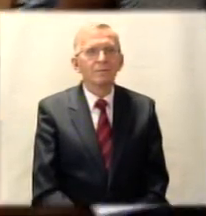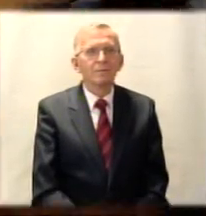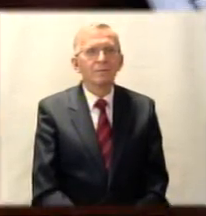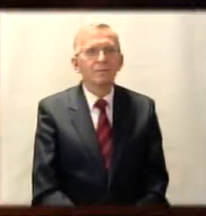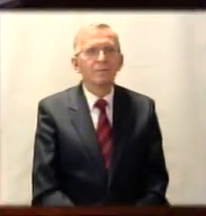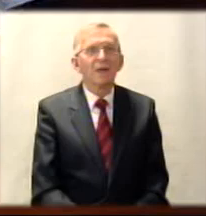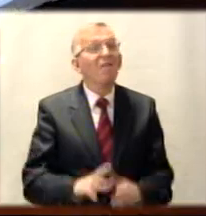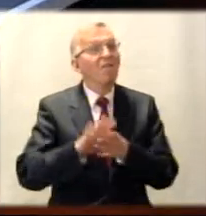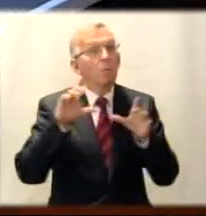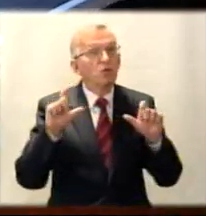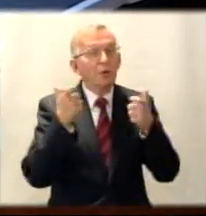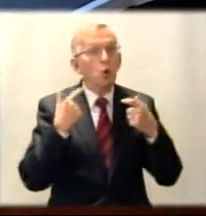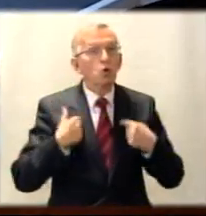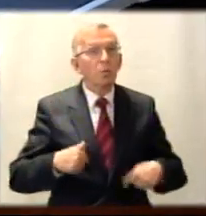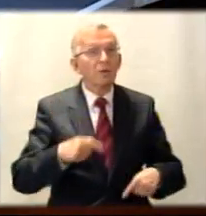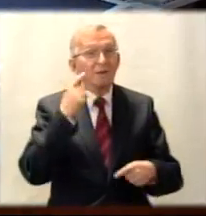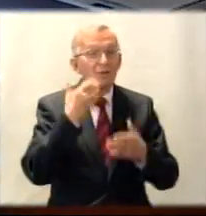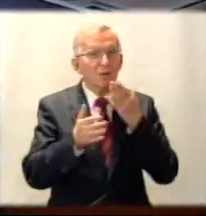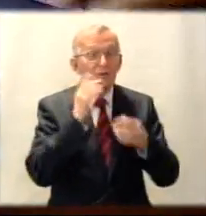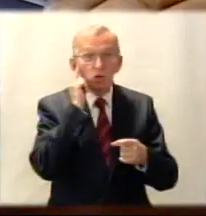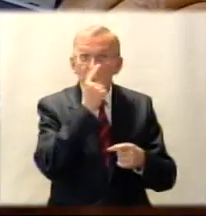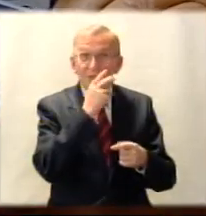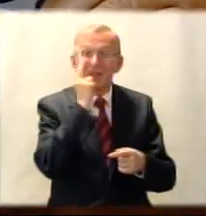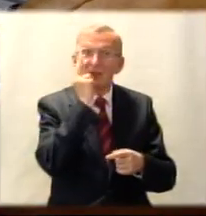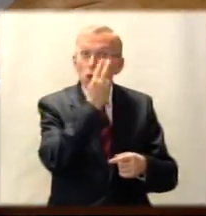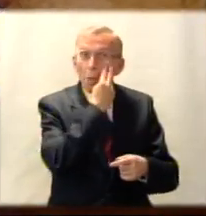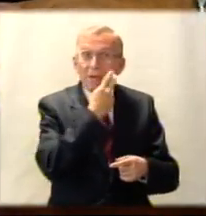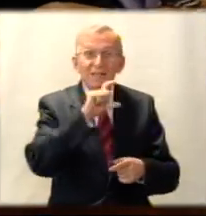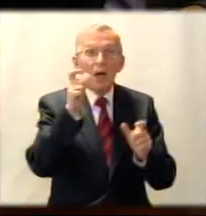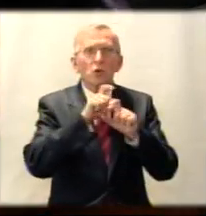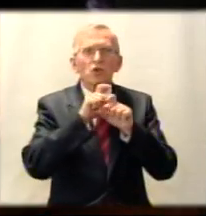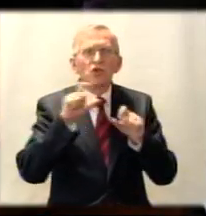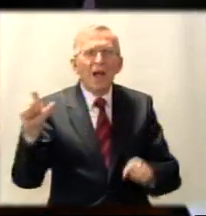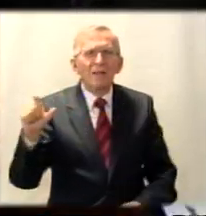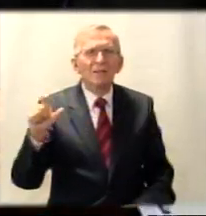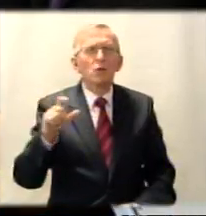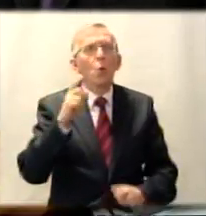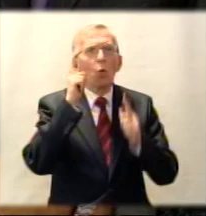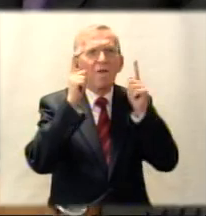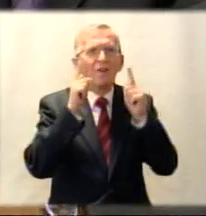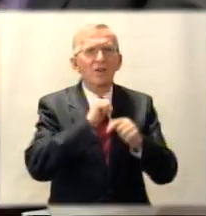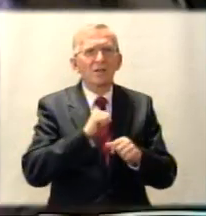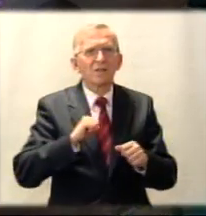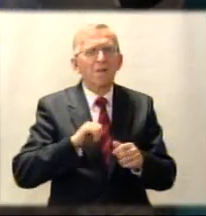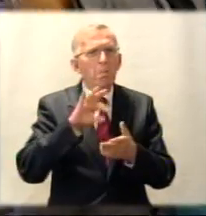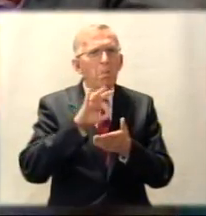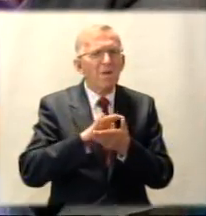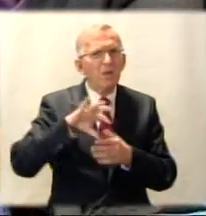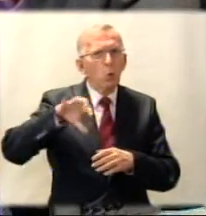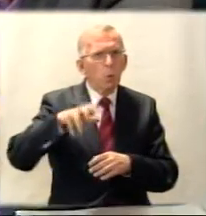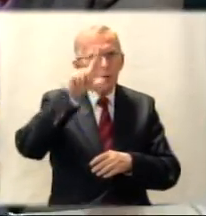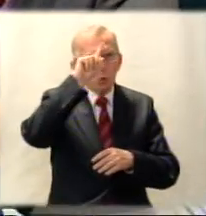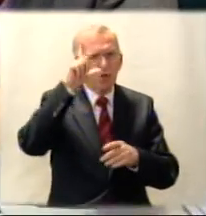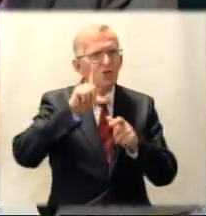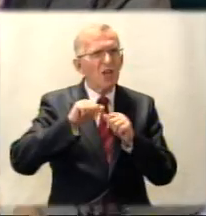W przypadku osób niedowidzących, niewidomych cały czas uważa się jeszcze w pewnej grupie